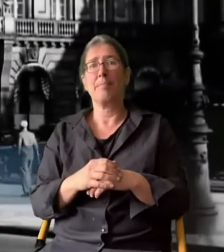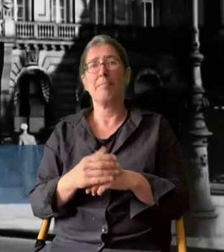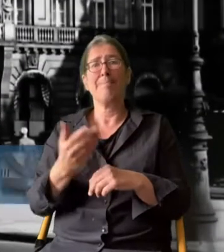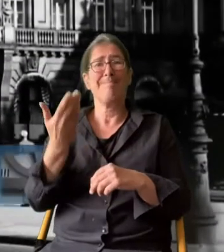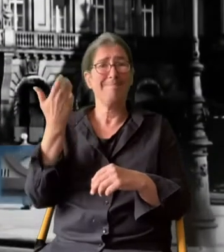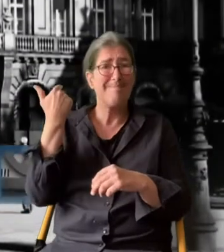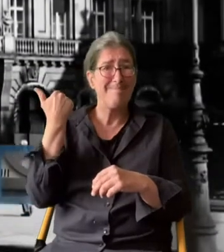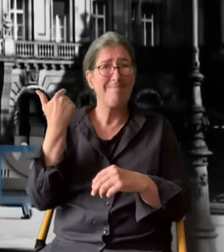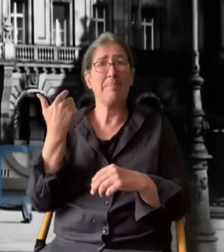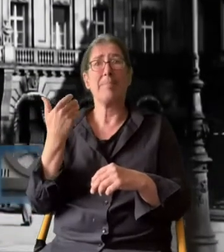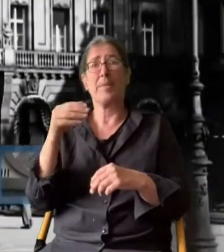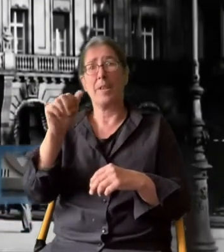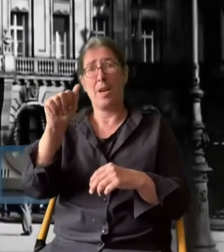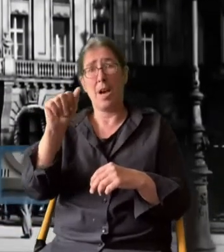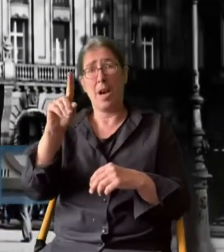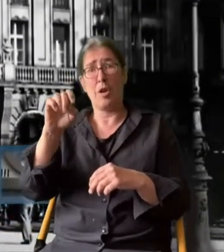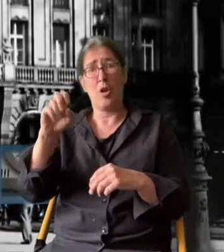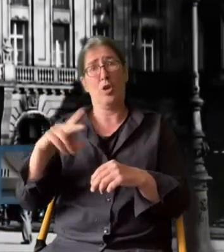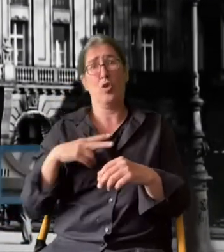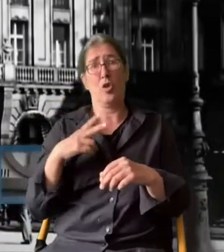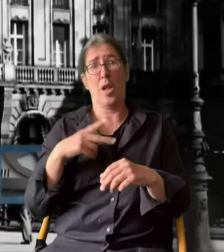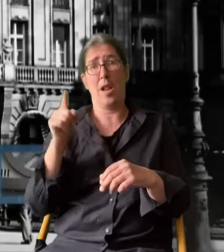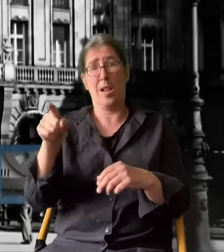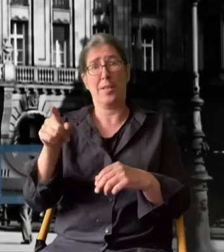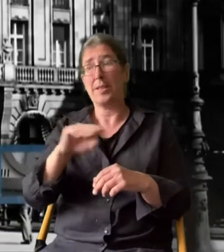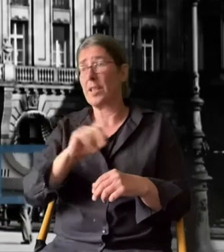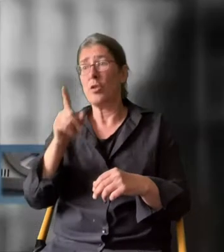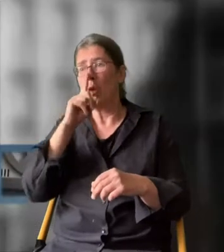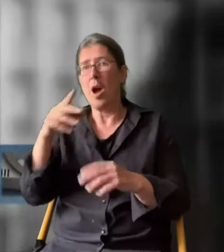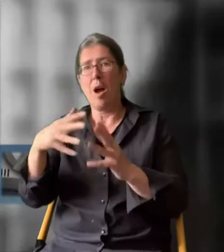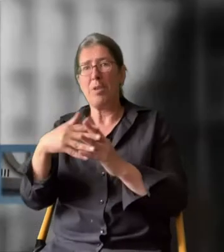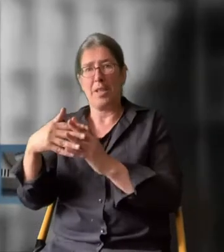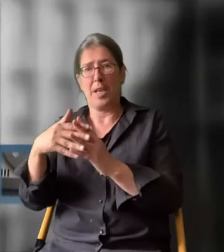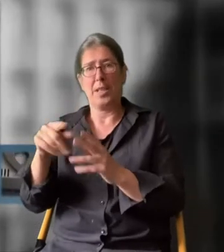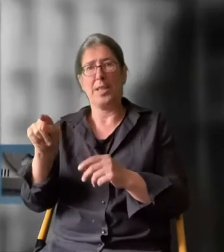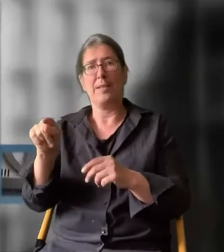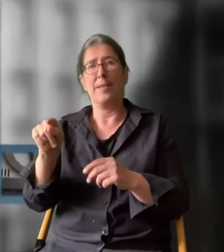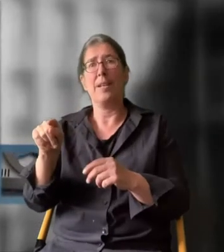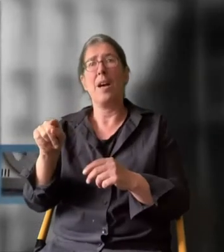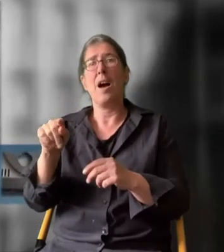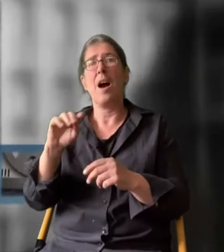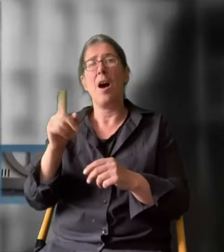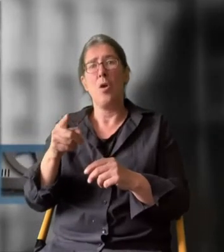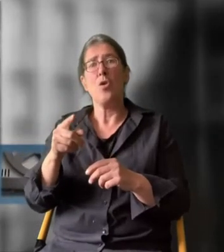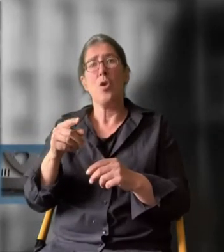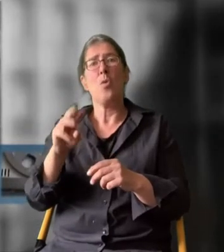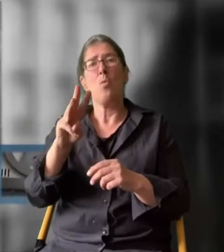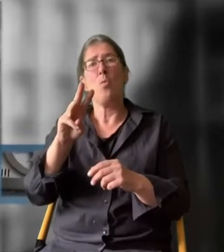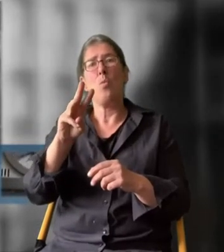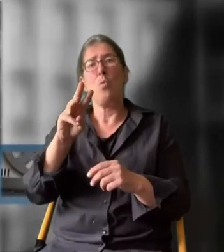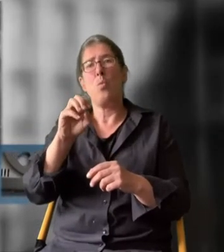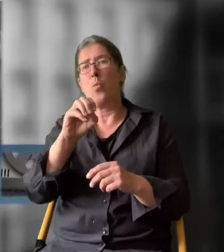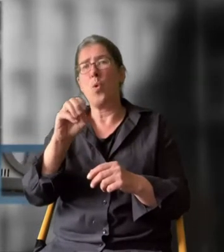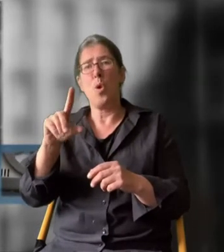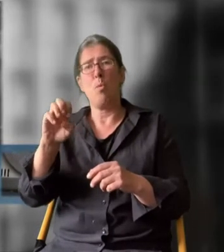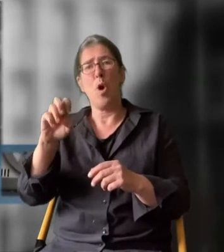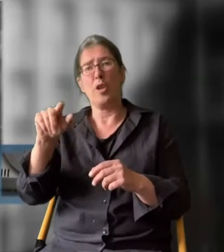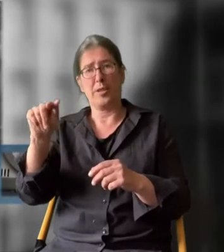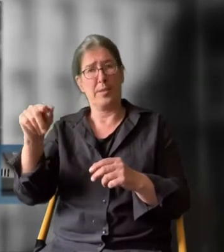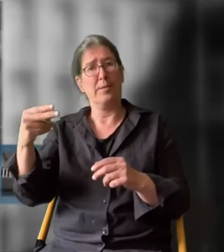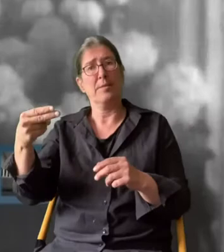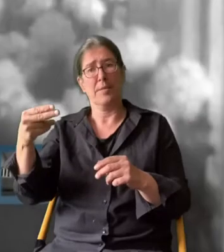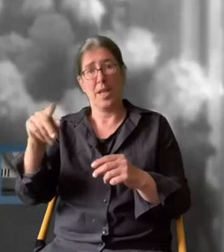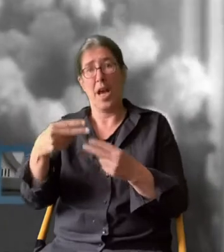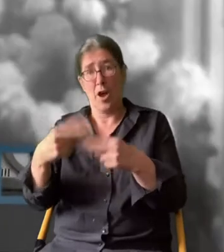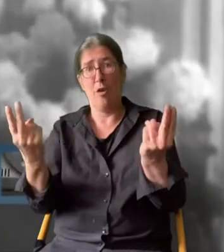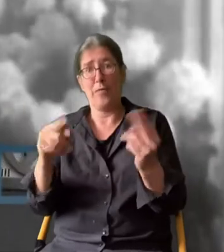Im Adeln verkehrten damals nun diese großen, als zunächst mal die Amerikaner war zum Beispiel, der Wohlwort eröffnet hat. Das